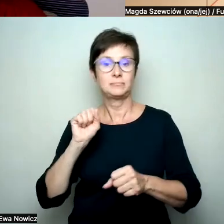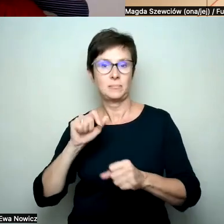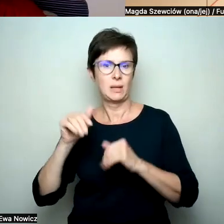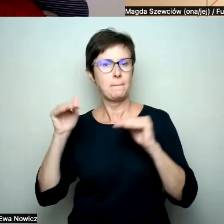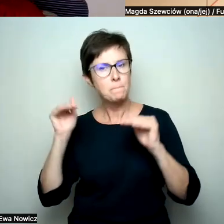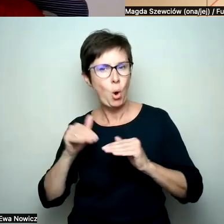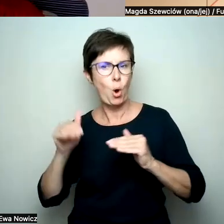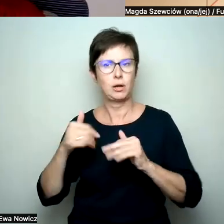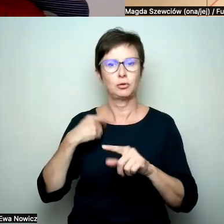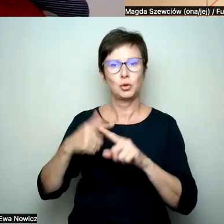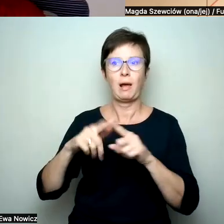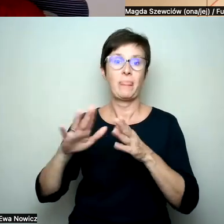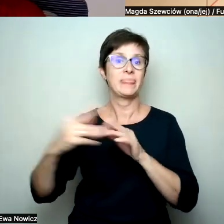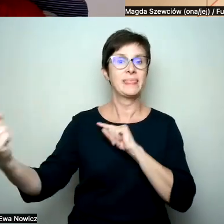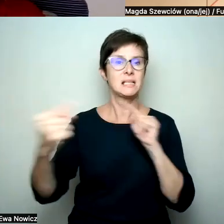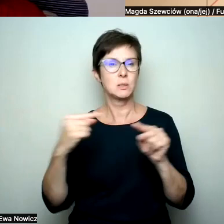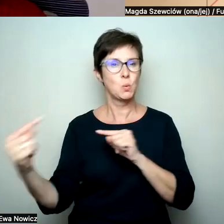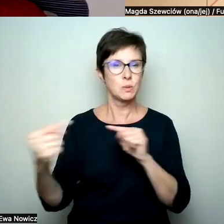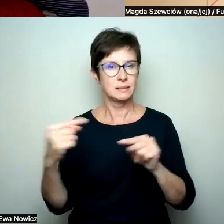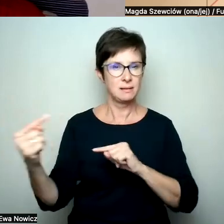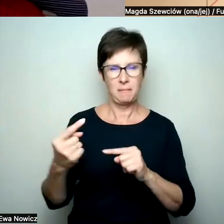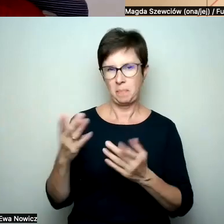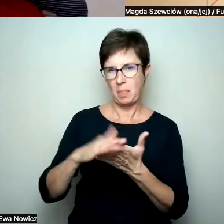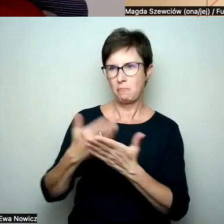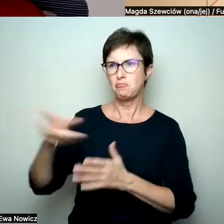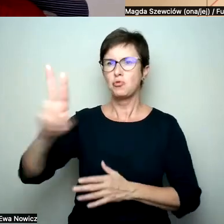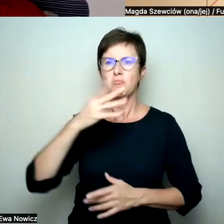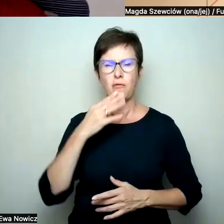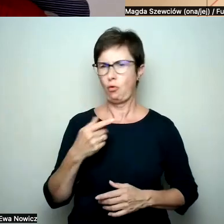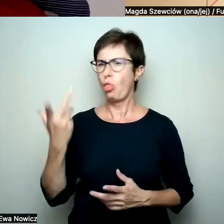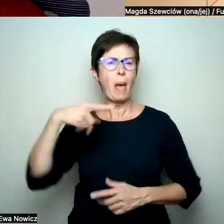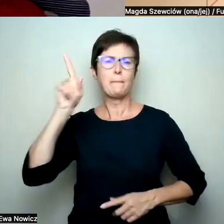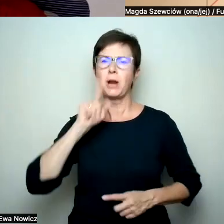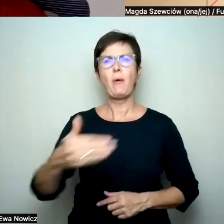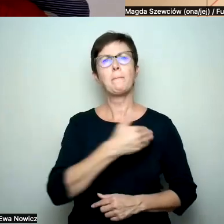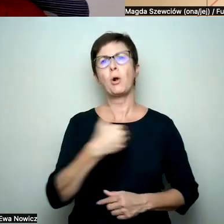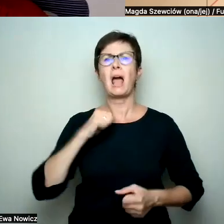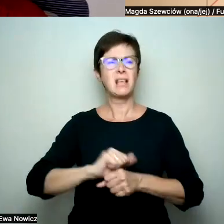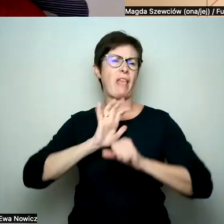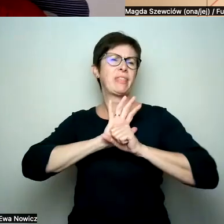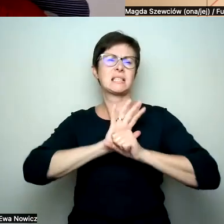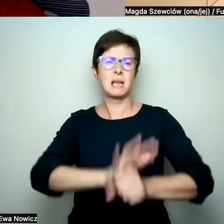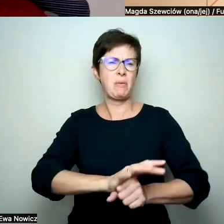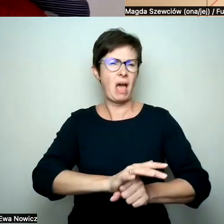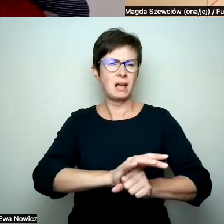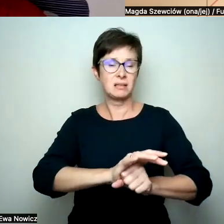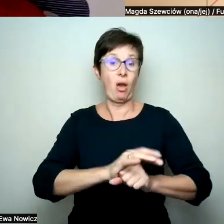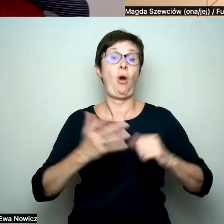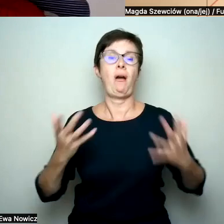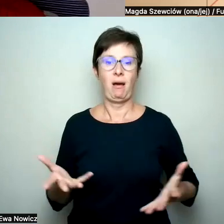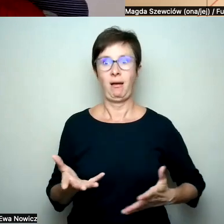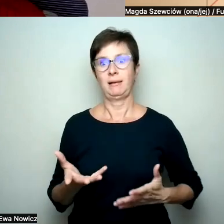dyskusji, kiedy ktoś na przykład mówi, że nie, to nieprawda, że dyskryminacja w tym kraju istnieje i tutaj można wyciągnąć